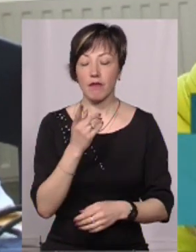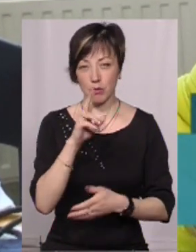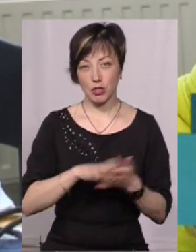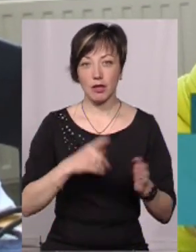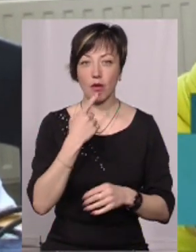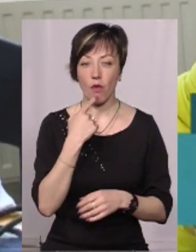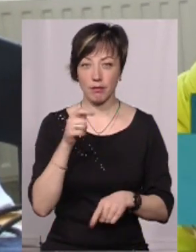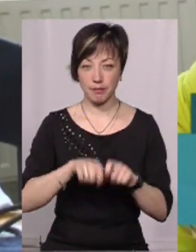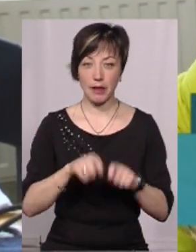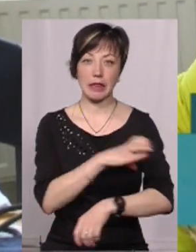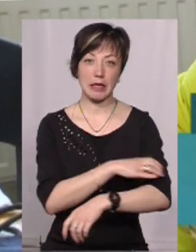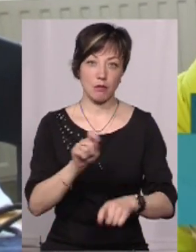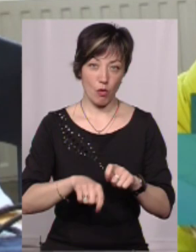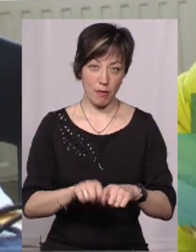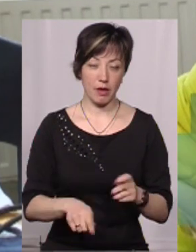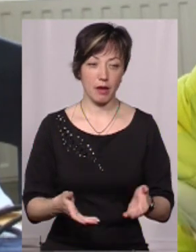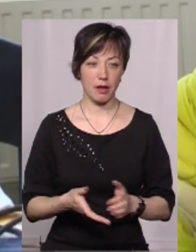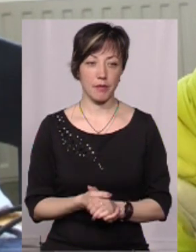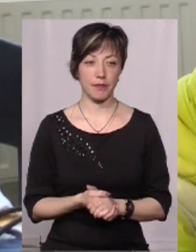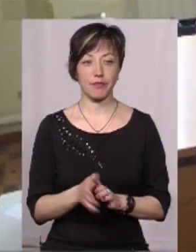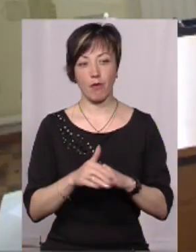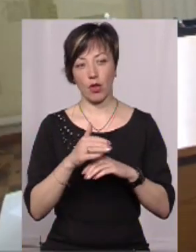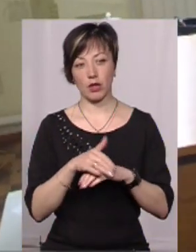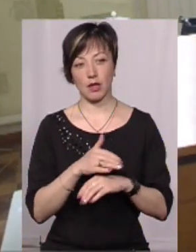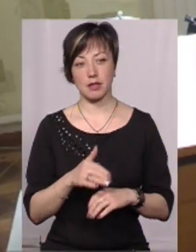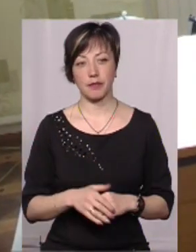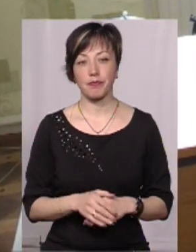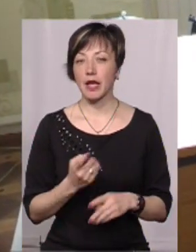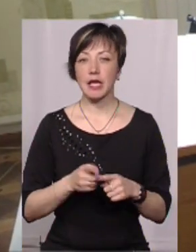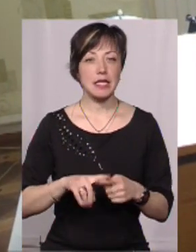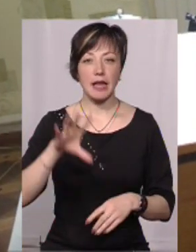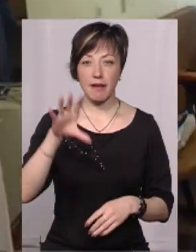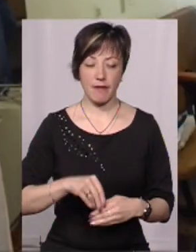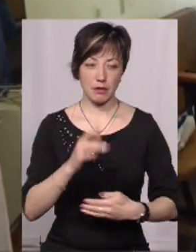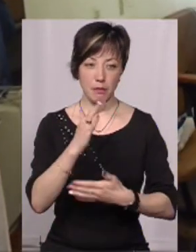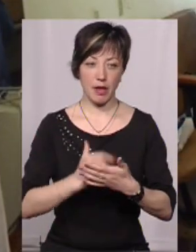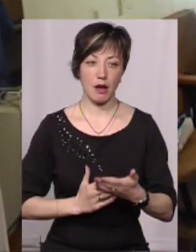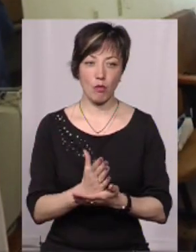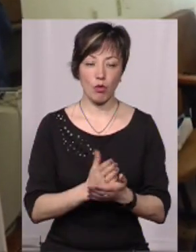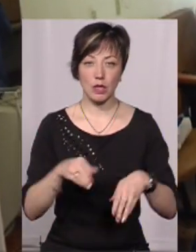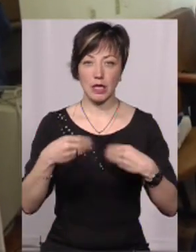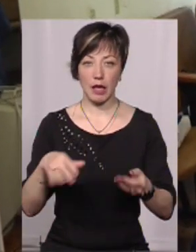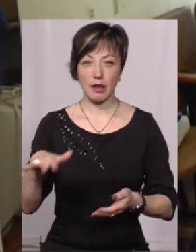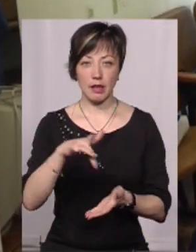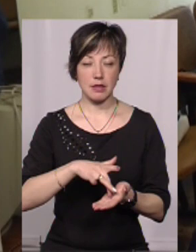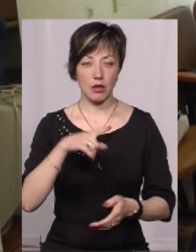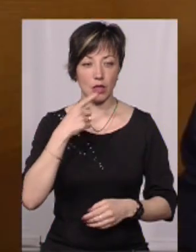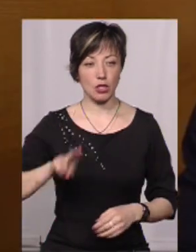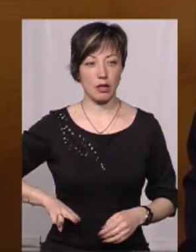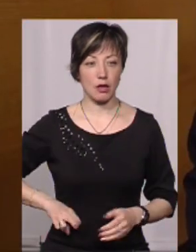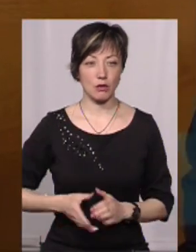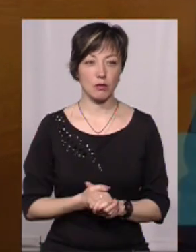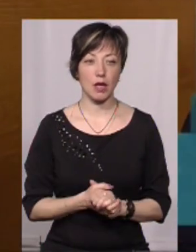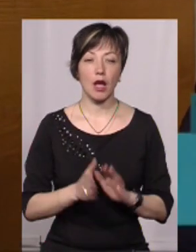зробила, тиск помірила, молодець. Це не весь перелік послуг, які на виїзді надає терцентр, каже його директор.